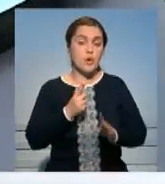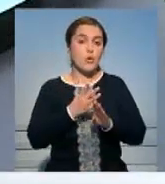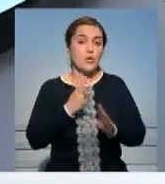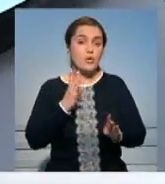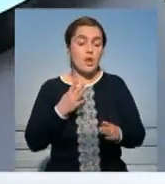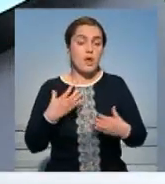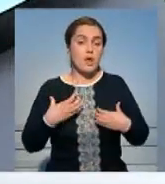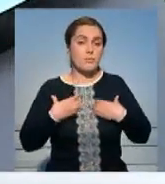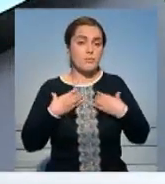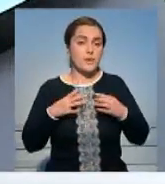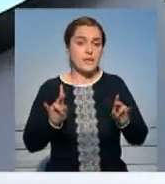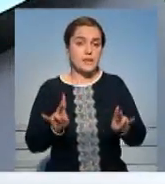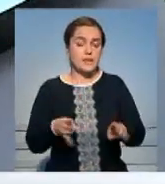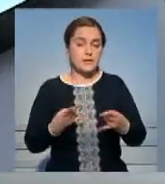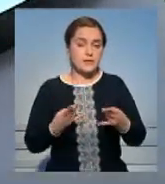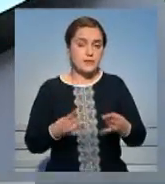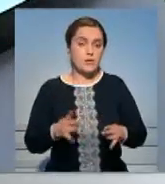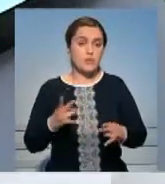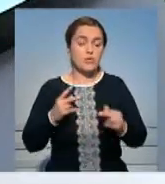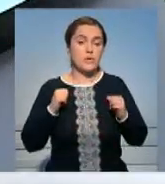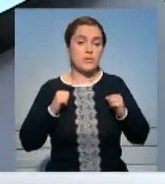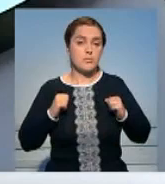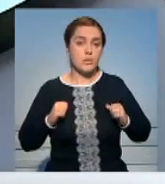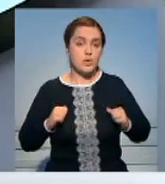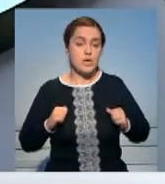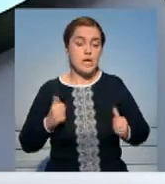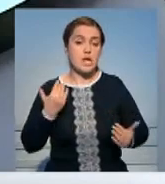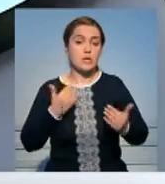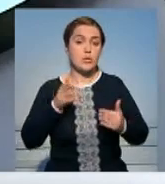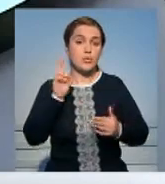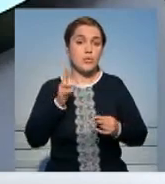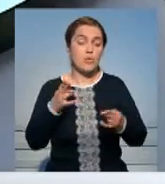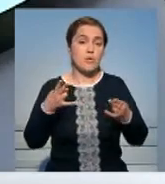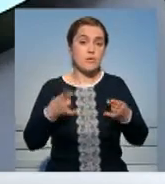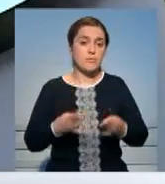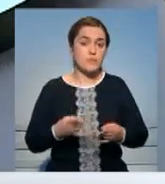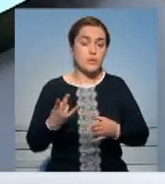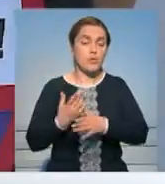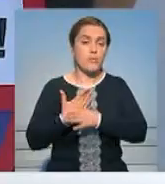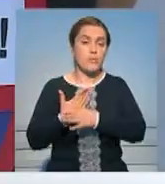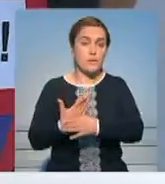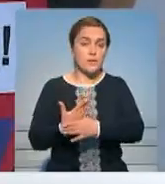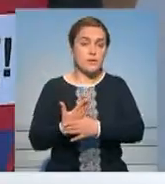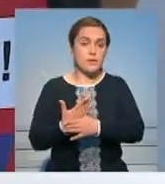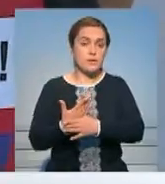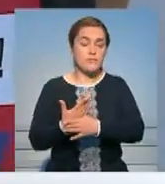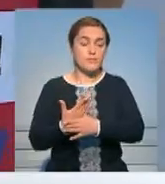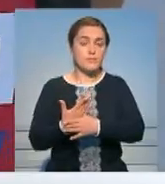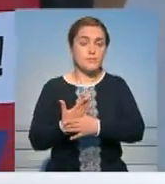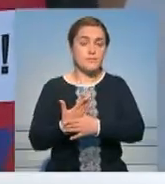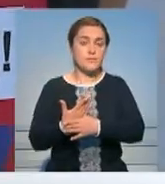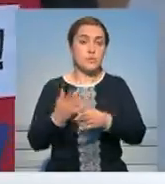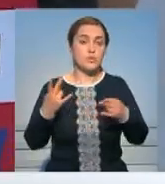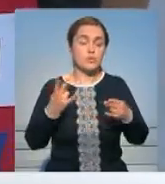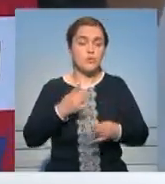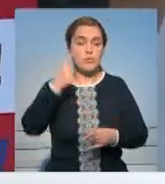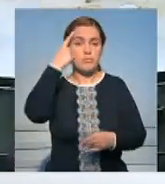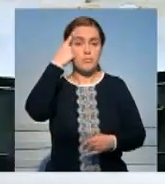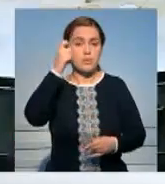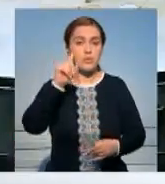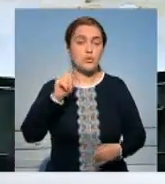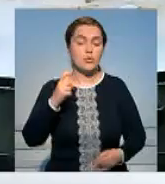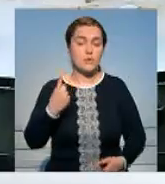Потом, если кто-то поранился, нужно ему помочь. Нужно позвонить в 101.